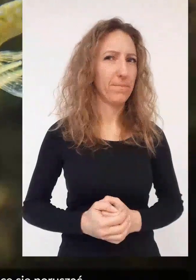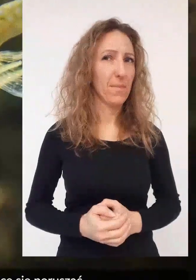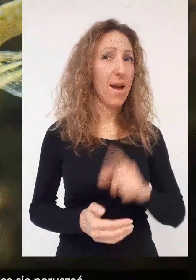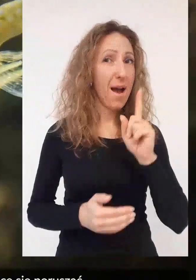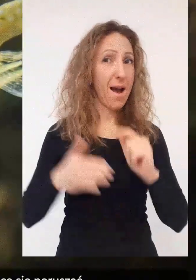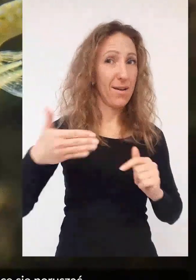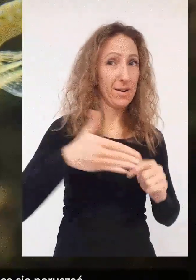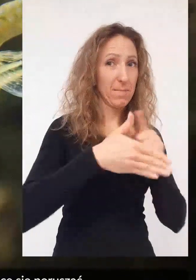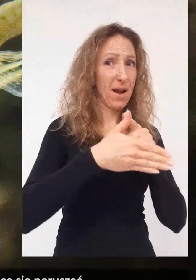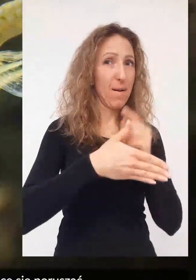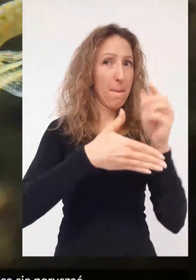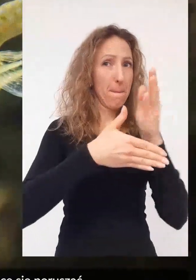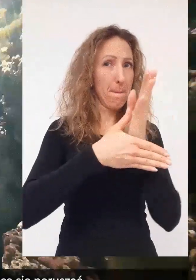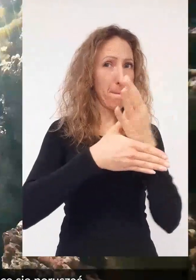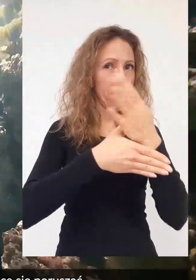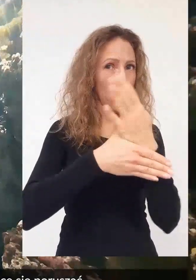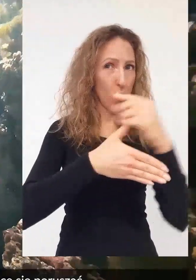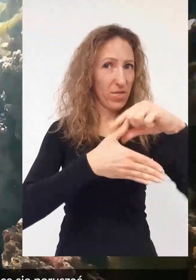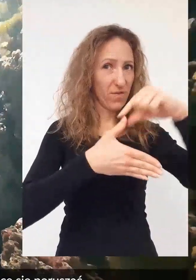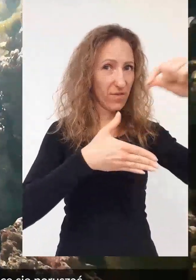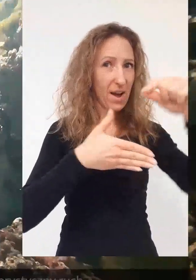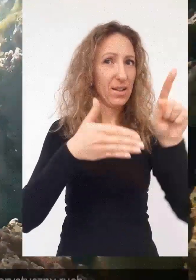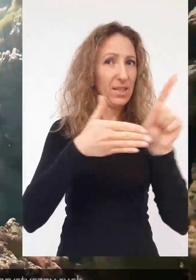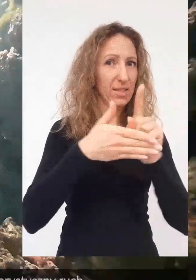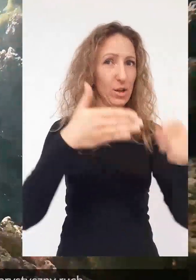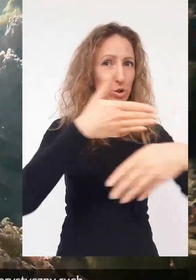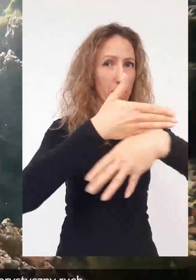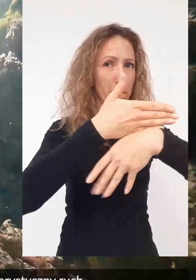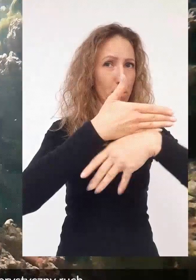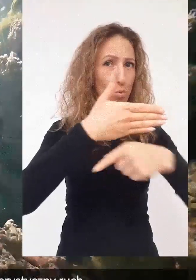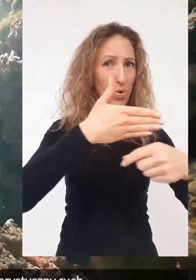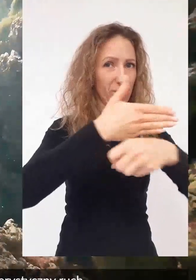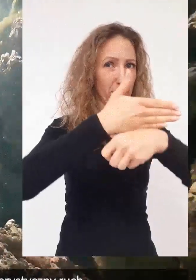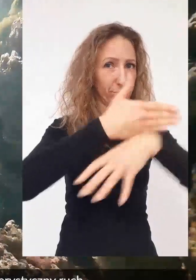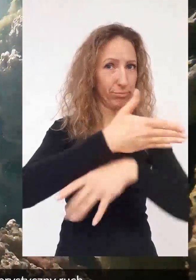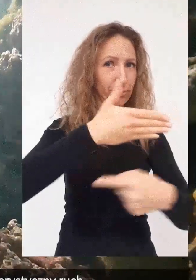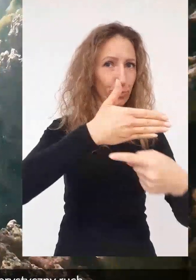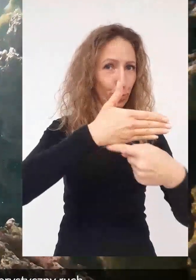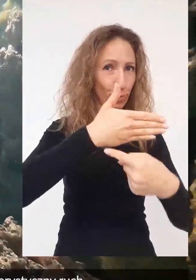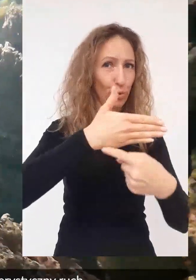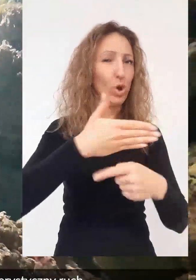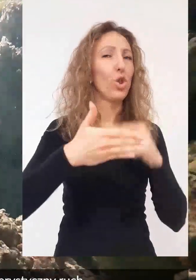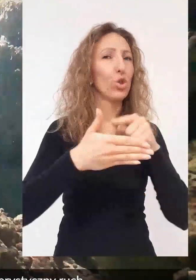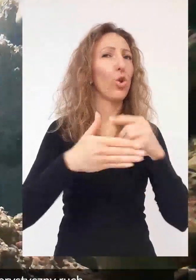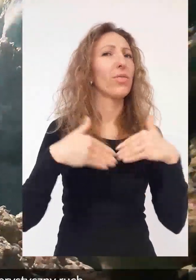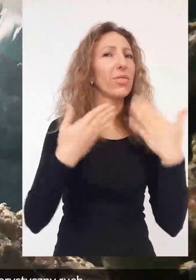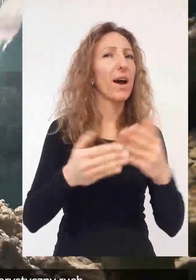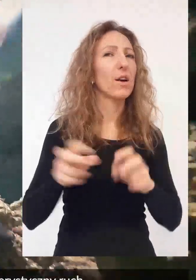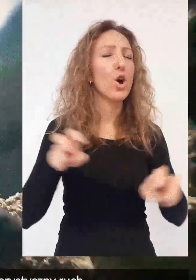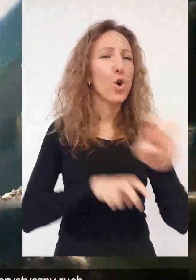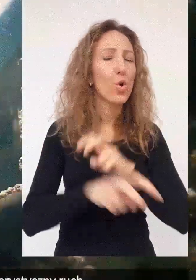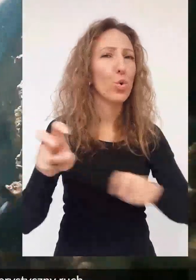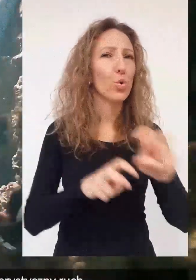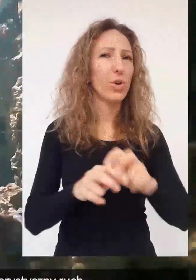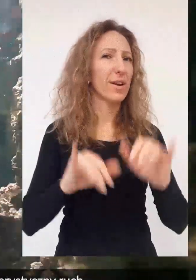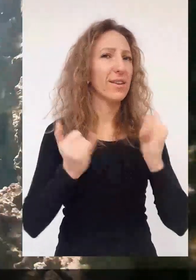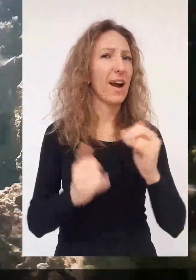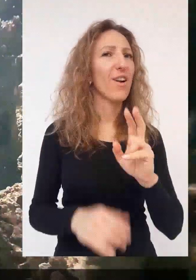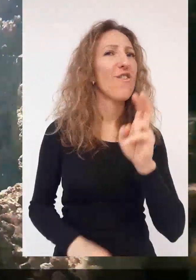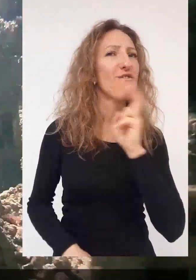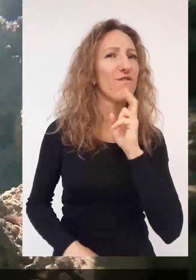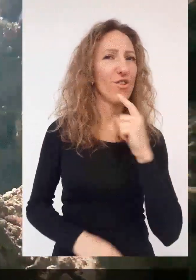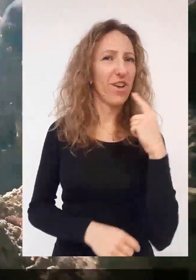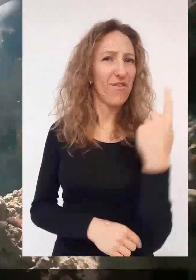ryba chce się poruszać. Płetwy piersiowe i odbytowe wykonują charakterystyczny ruch,